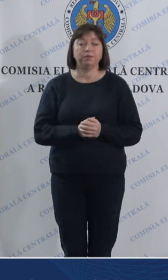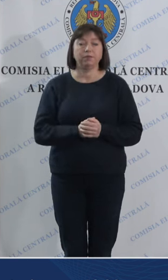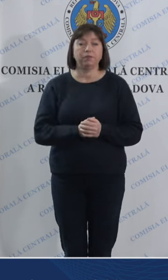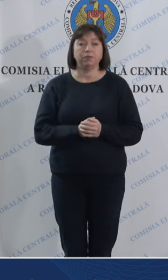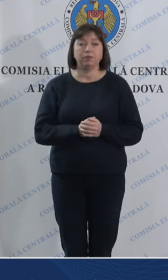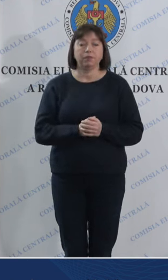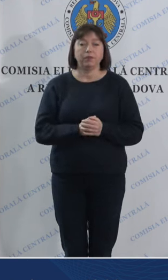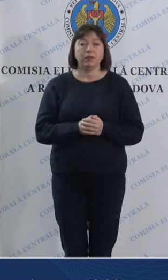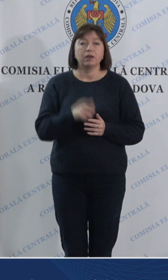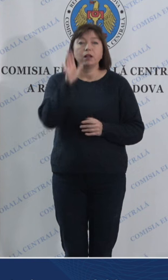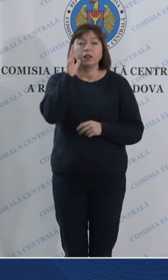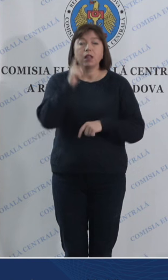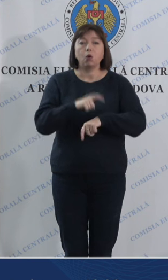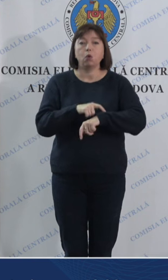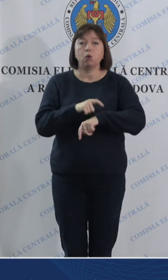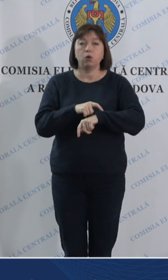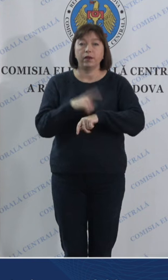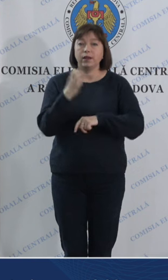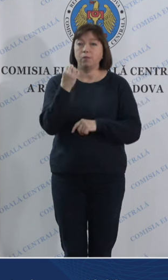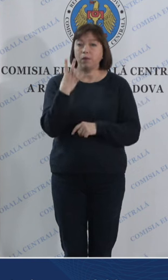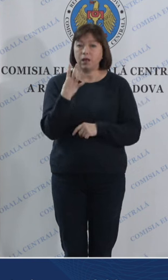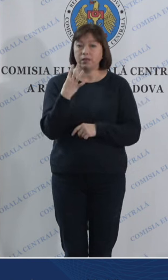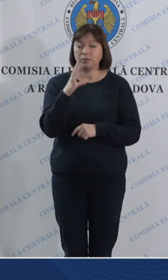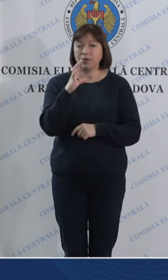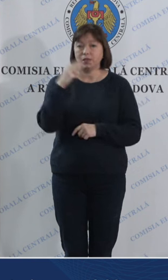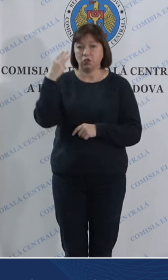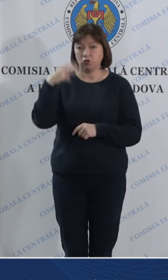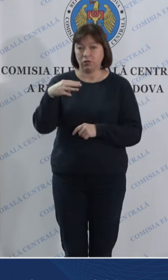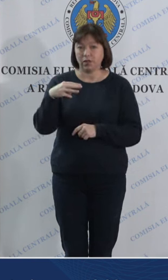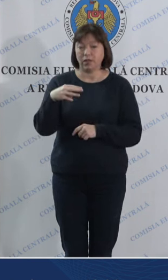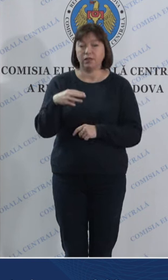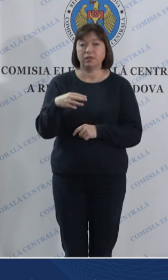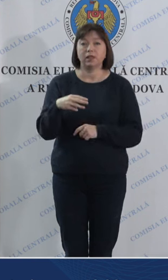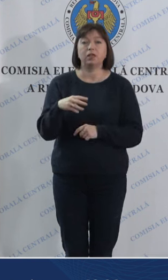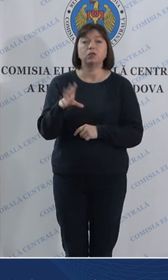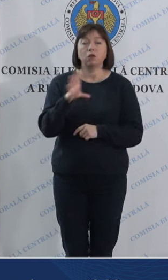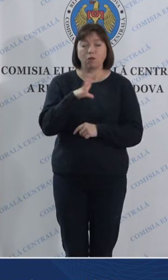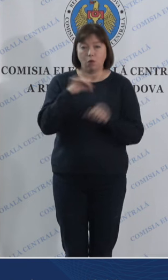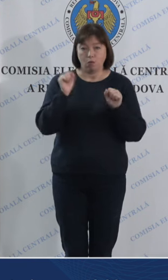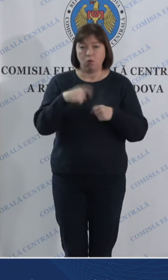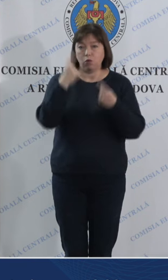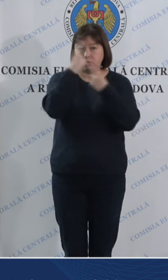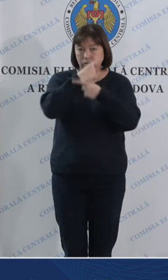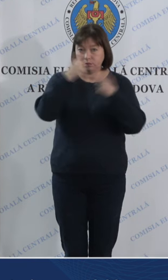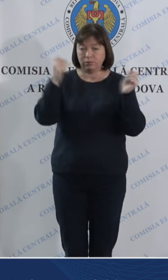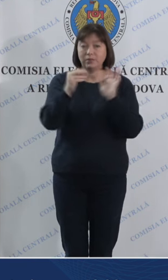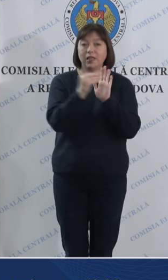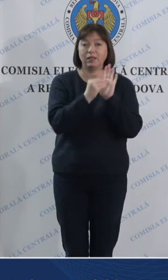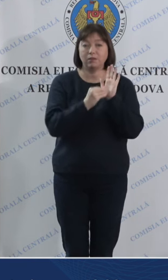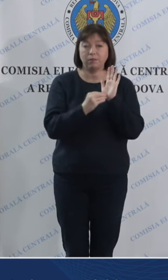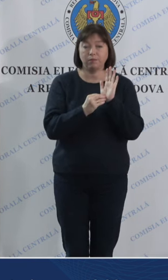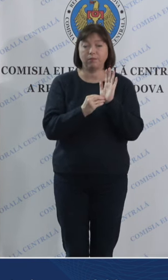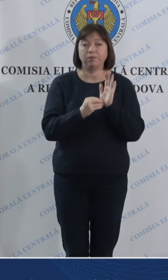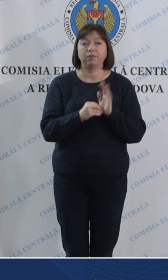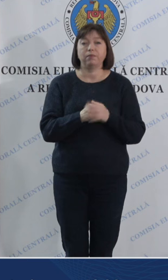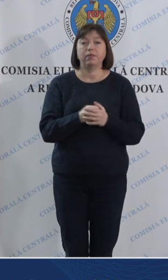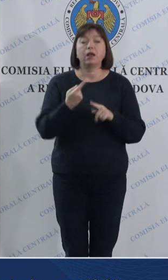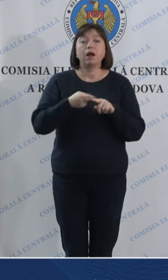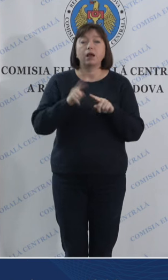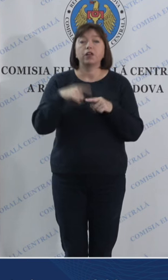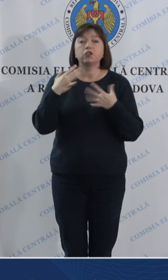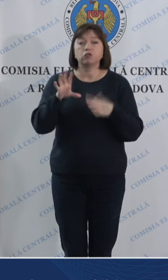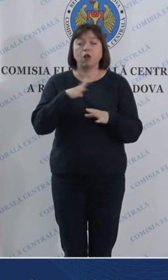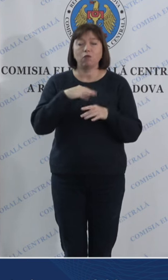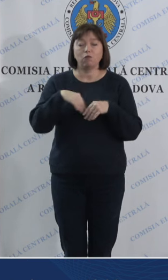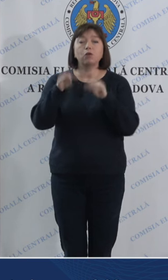la orele 14.30 vă pot comunica următoarele date conform datelor procesate de